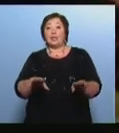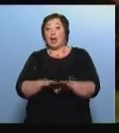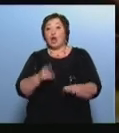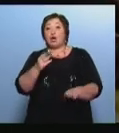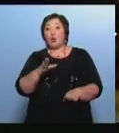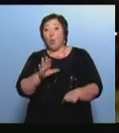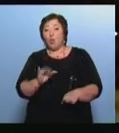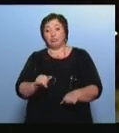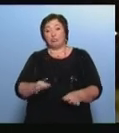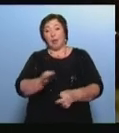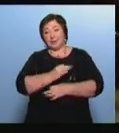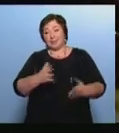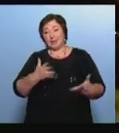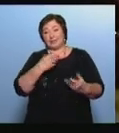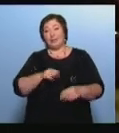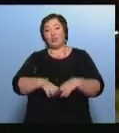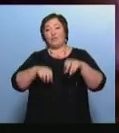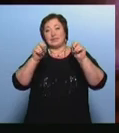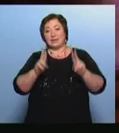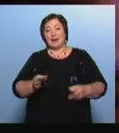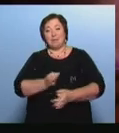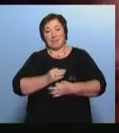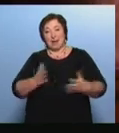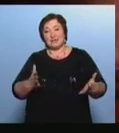отметила Оружейная столица свой профессиональный праздник